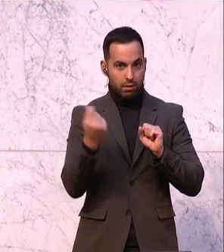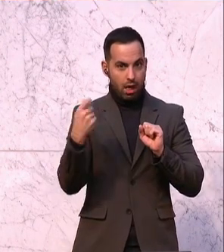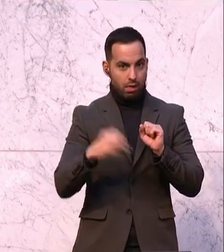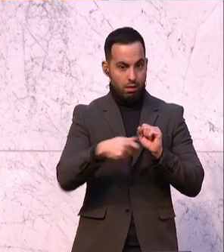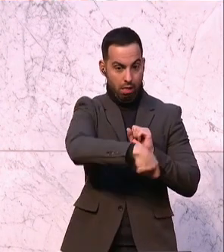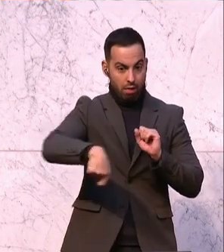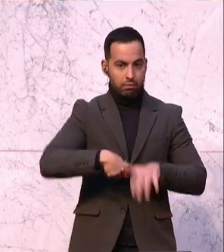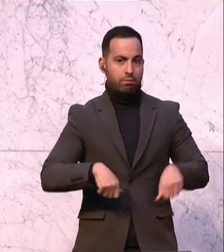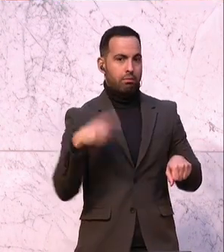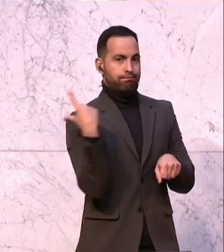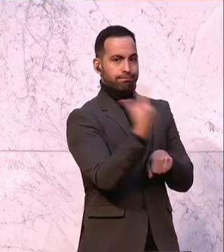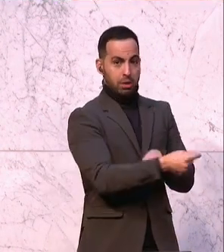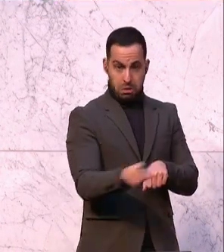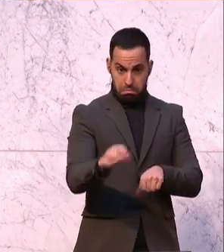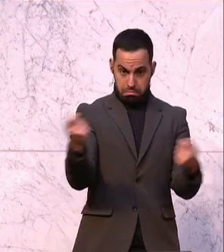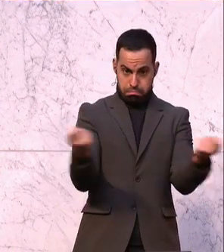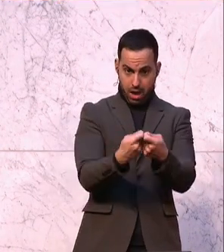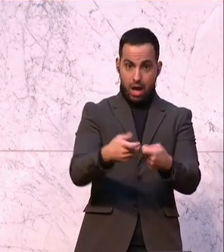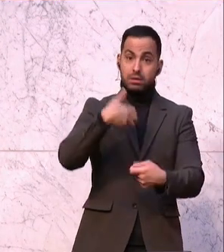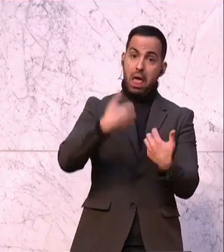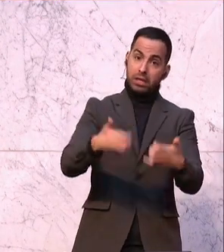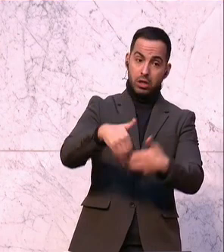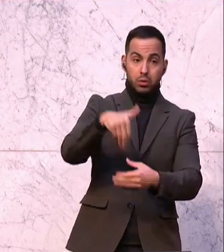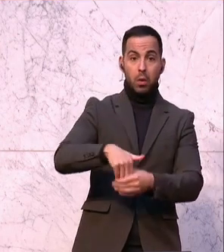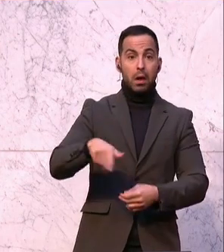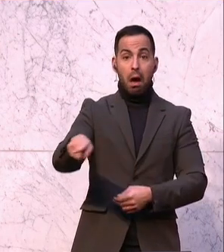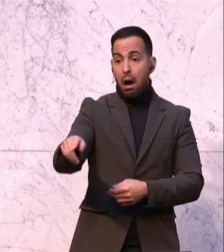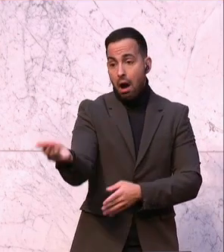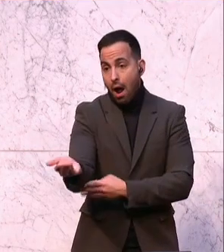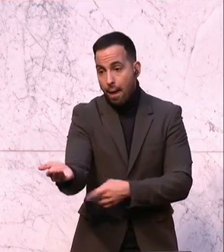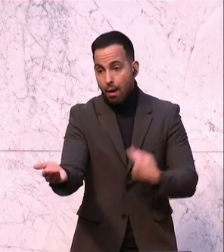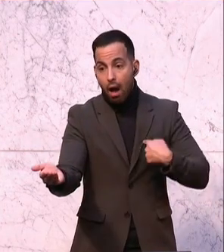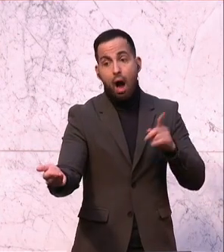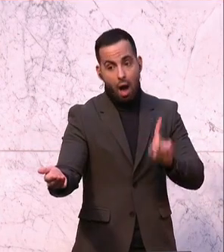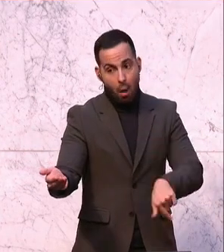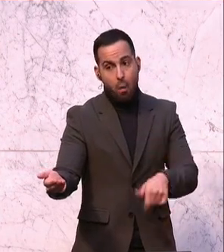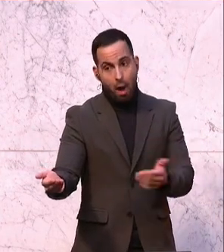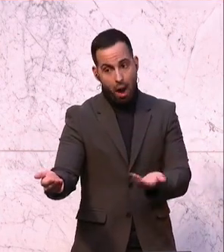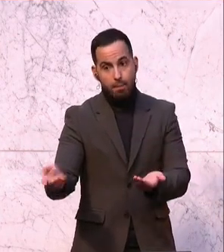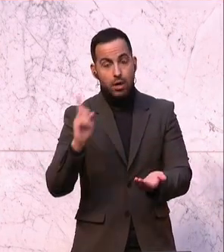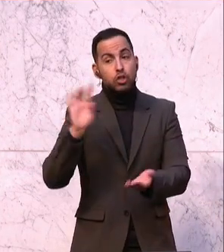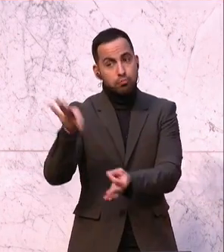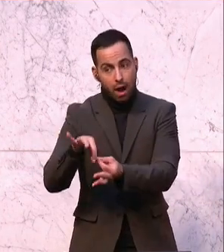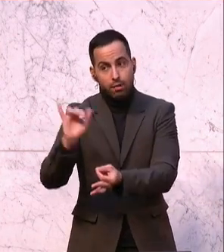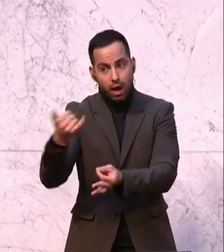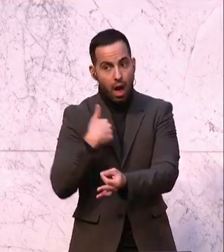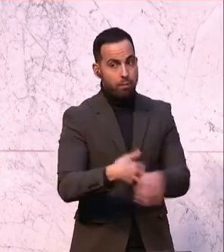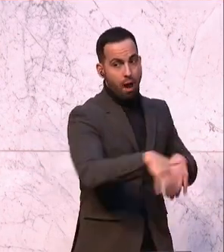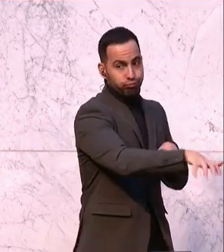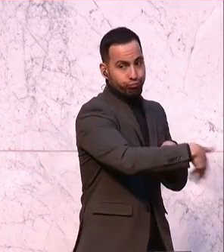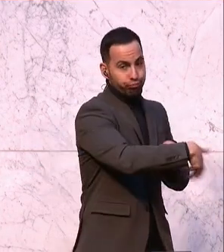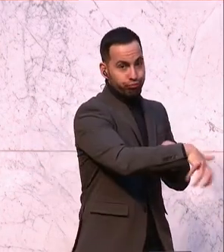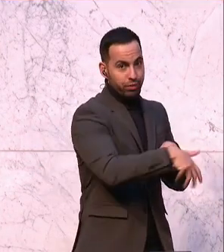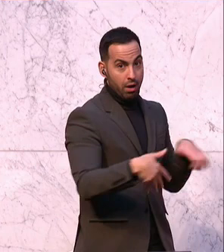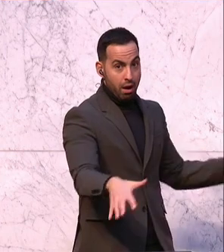passt ins Bild, das passt ins Bild. Vom kleinen Mann reden, vom kleinen Mann reden und von Spaßamkeit reden und selber kassieren